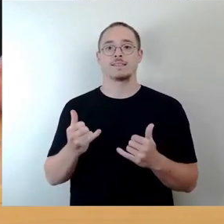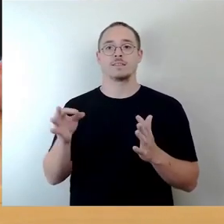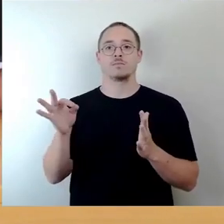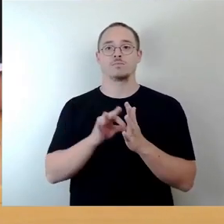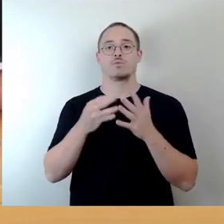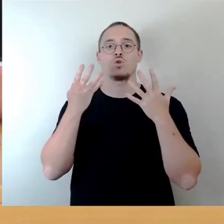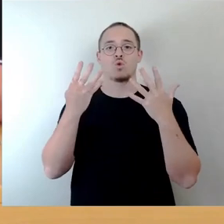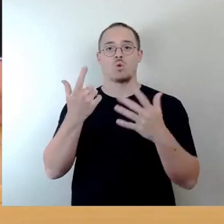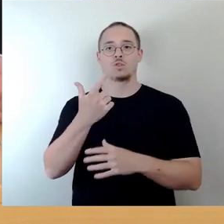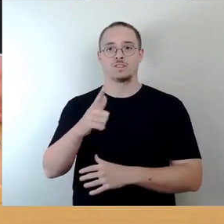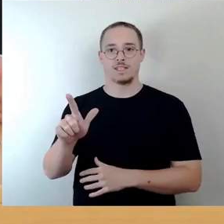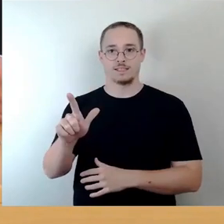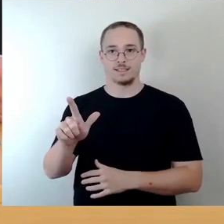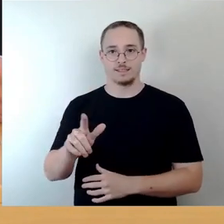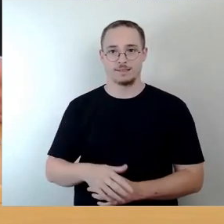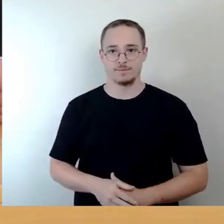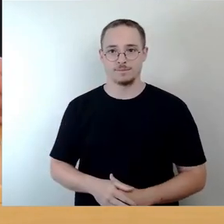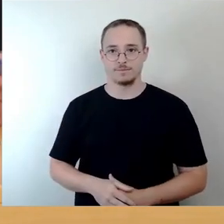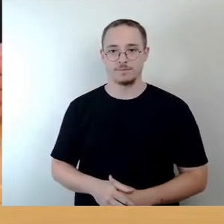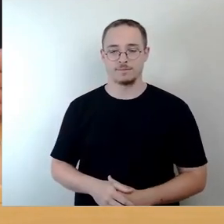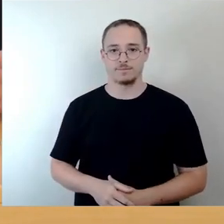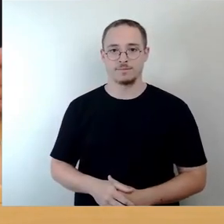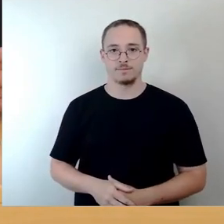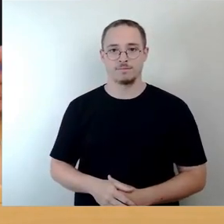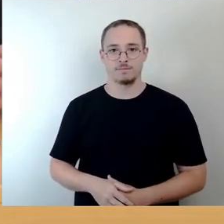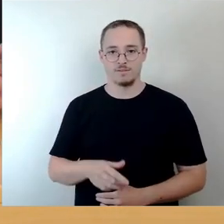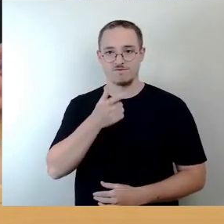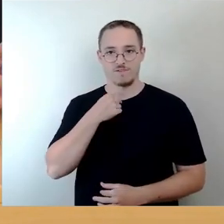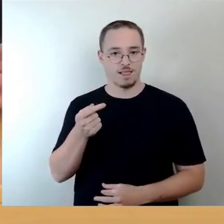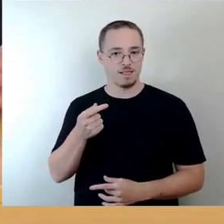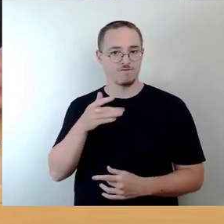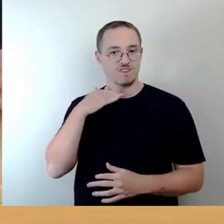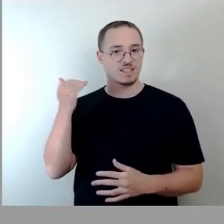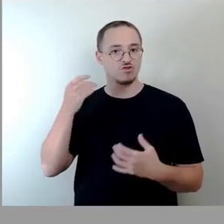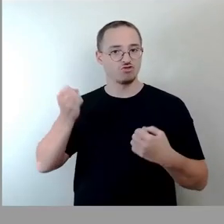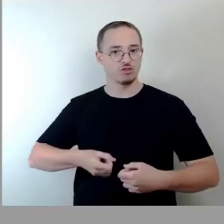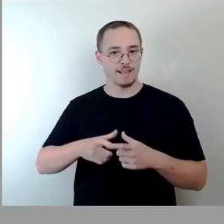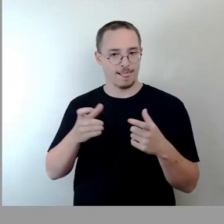entsprechend danach zu behandeln. Wer hier zustimmen kann, bitte ich um das Stimmzeichen.